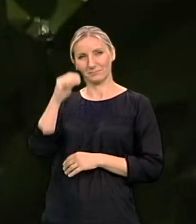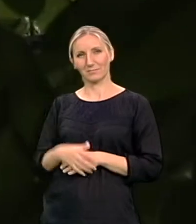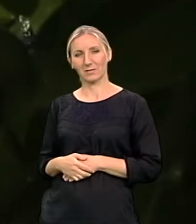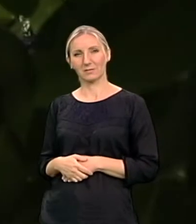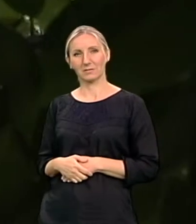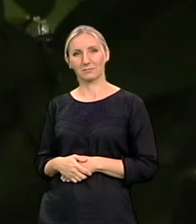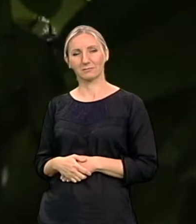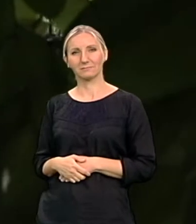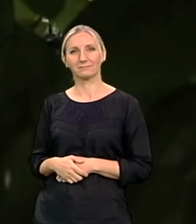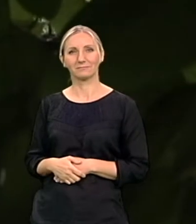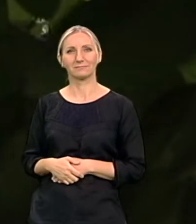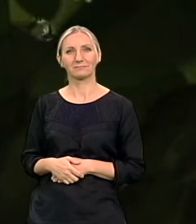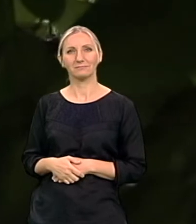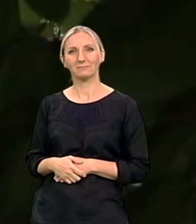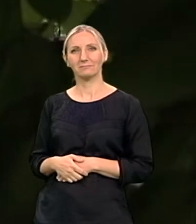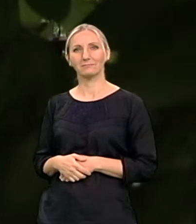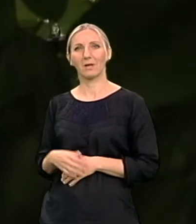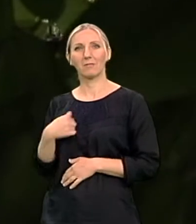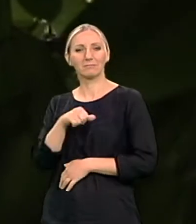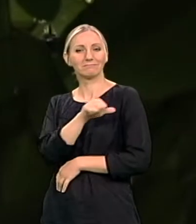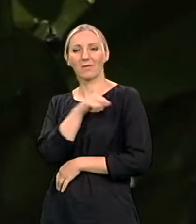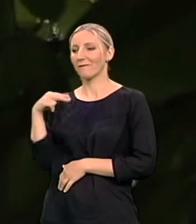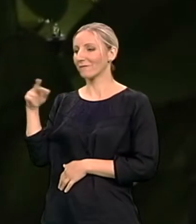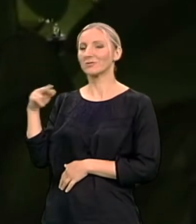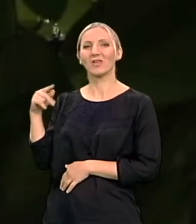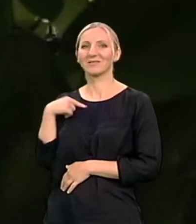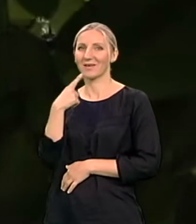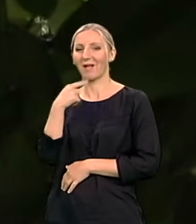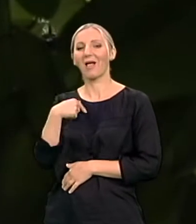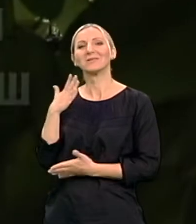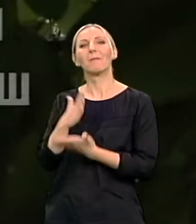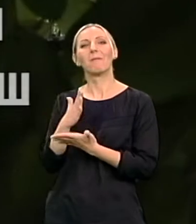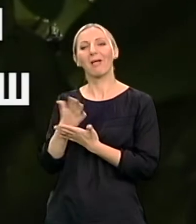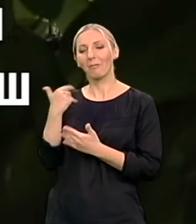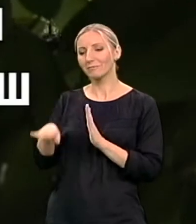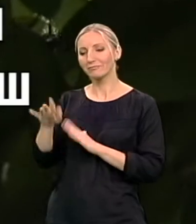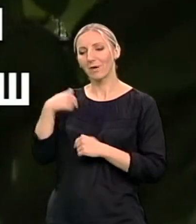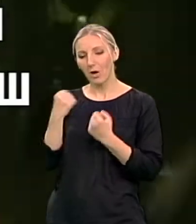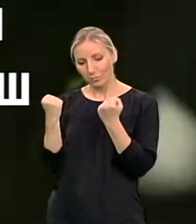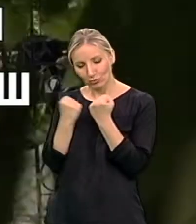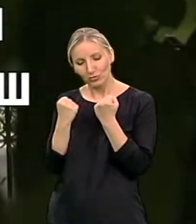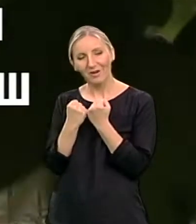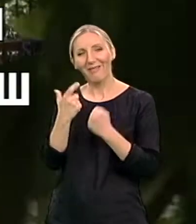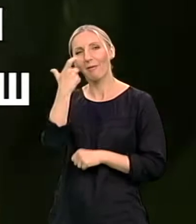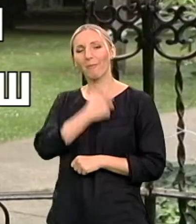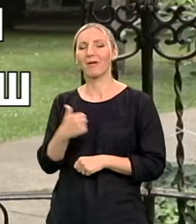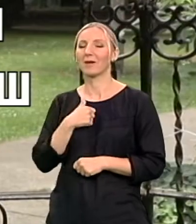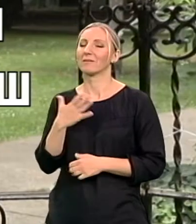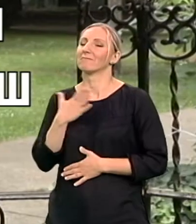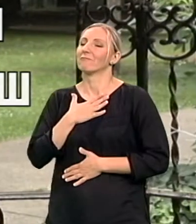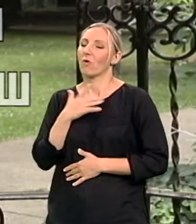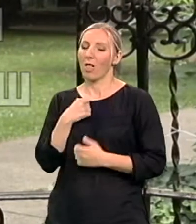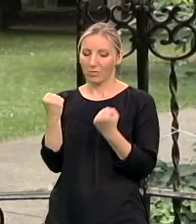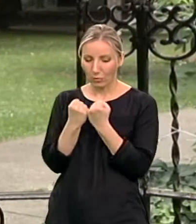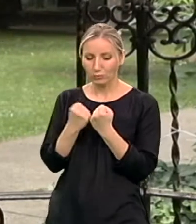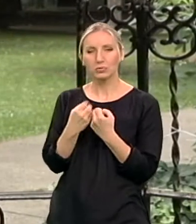onako, što bi moji vršteći rekli, bila štreber, ali u suštini sam zaista voljela da učim i zbog toga i ja sam imala i dobre